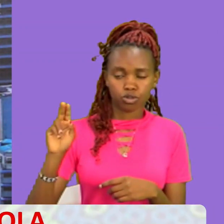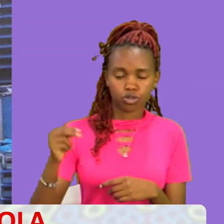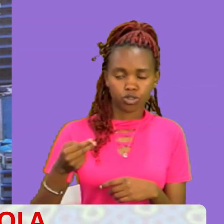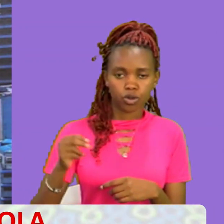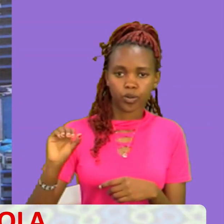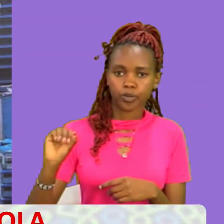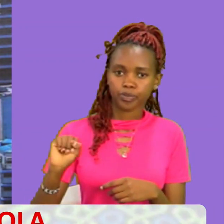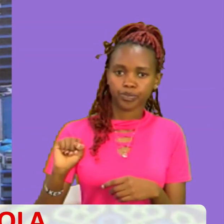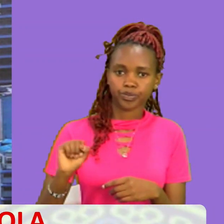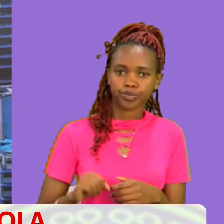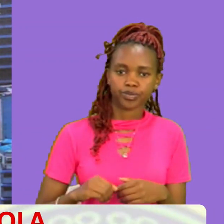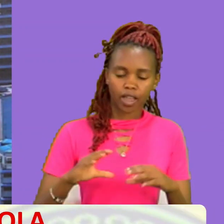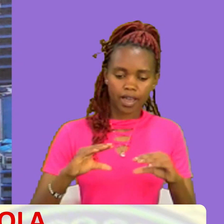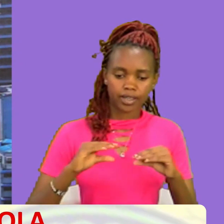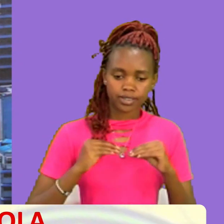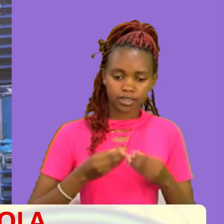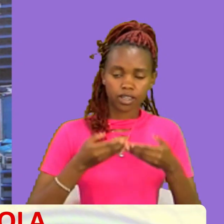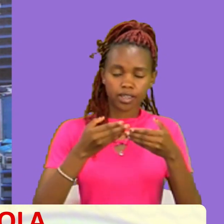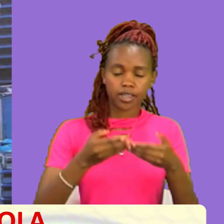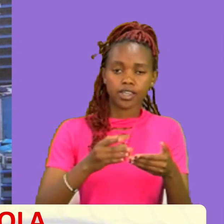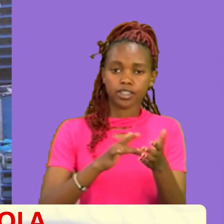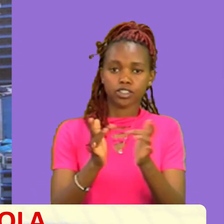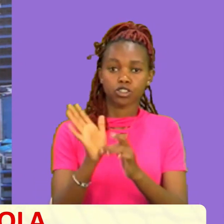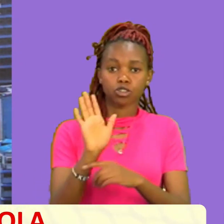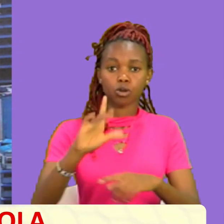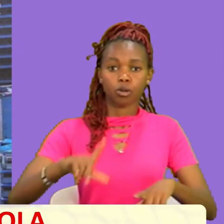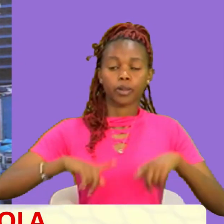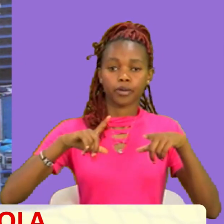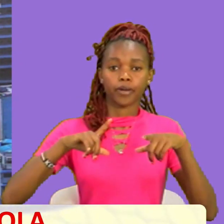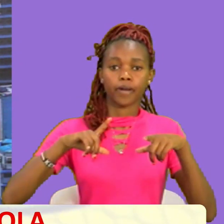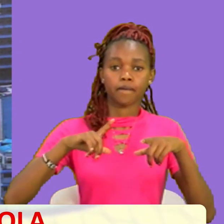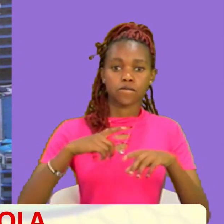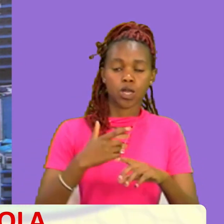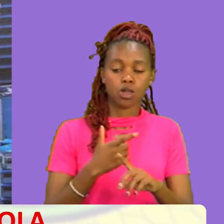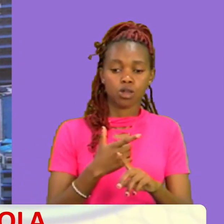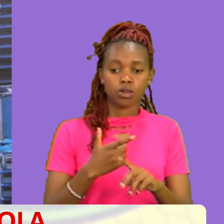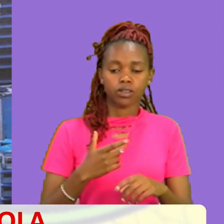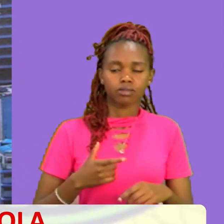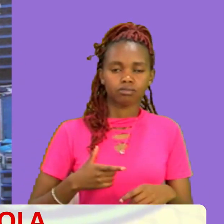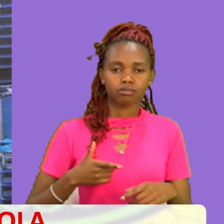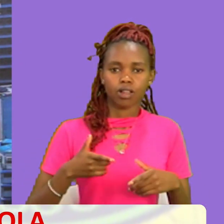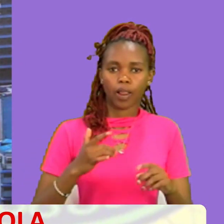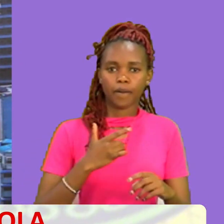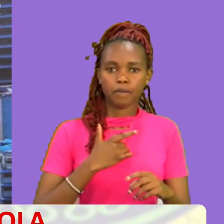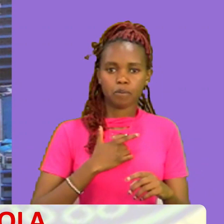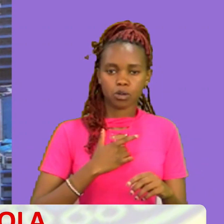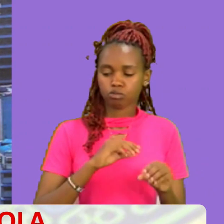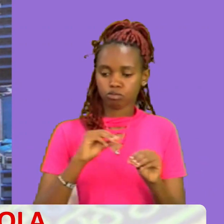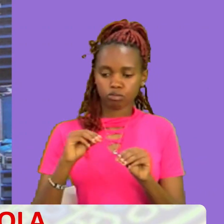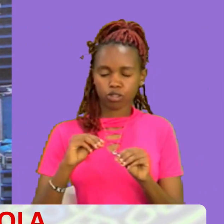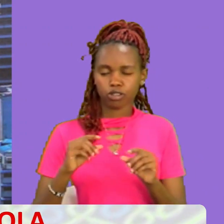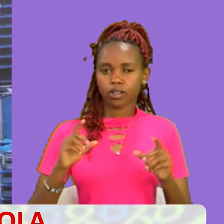Kubali Kumpatia Sumesha Yako Ayiongozi Na wakupatia Good Direction Usiane Mbali Mbezi Mtazamaji Nite Eji